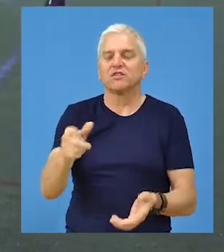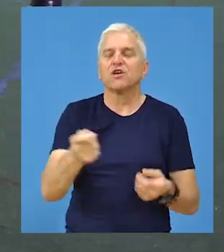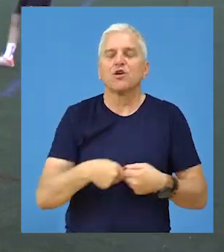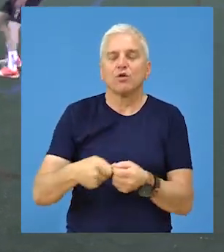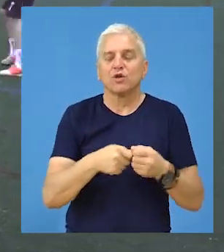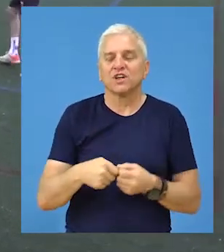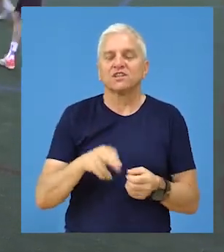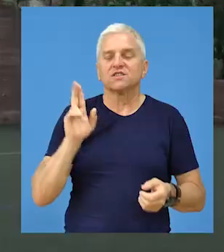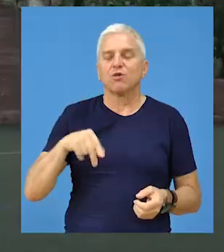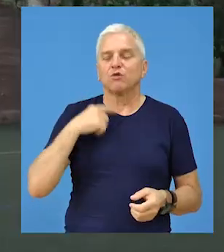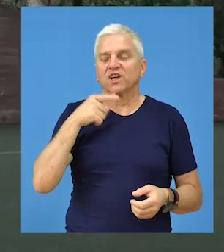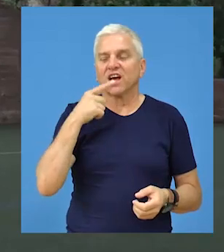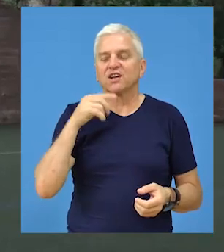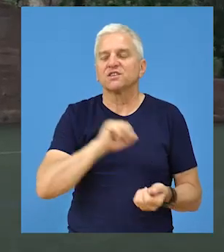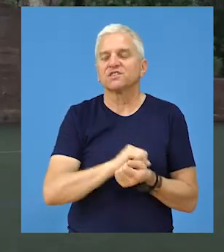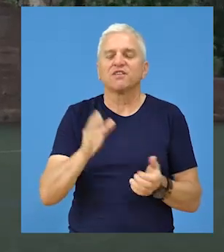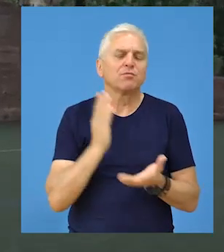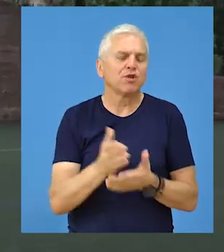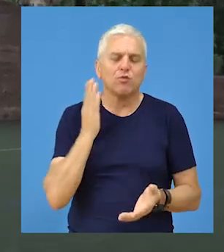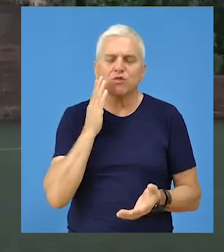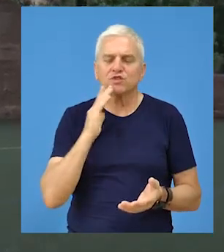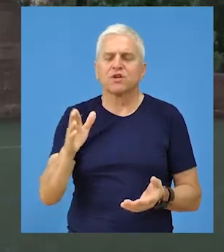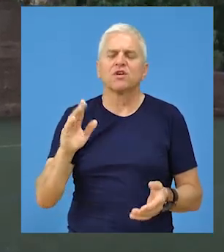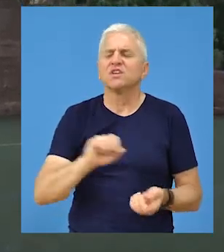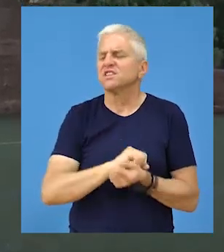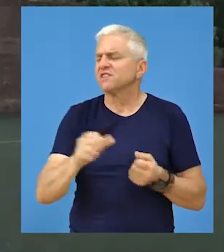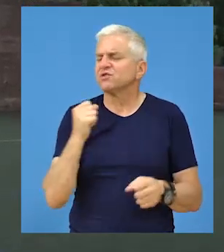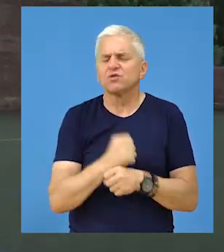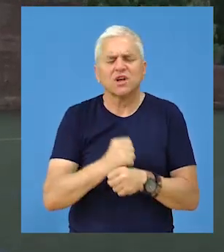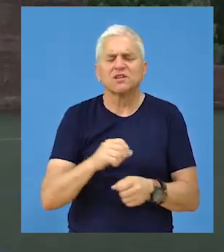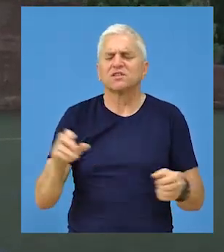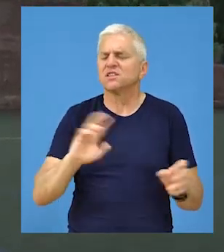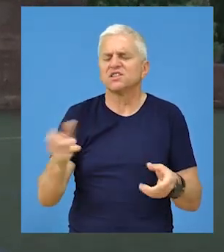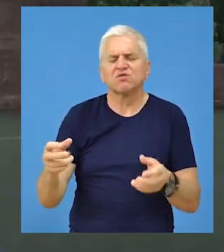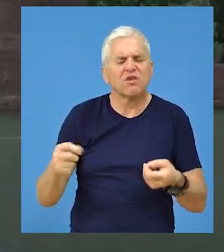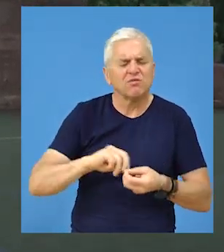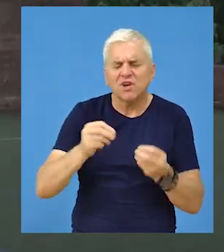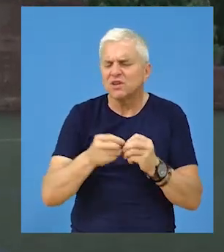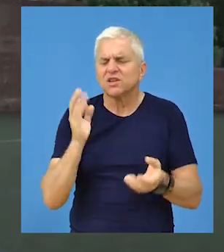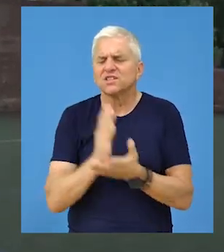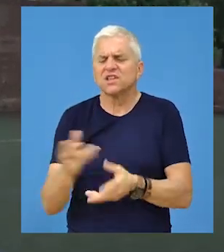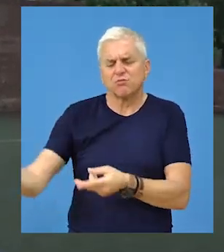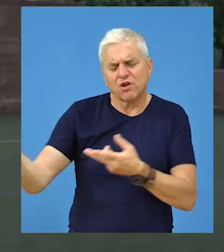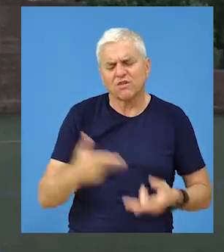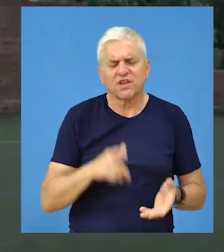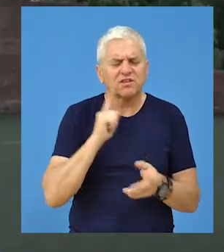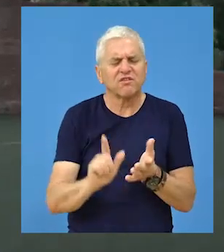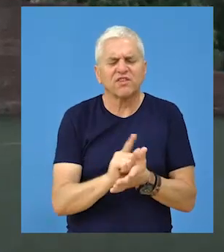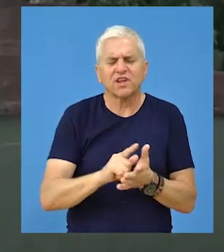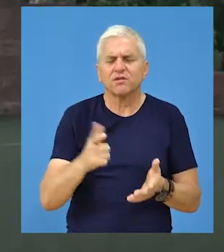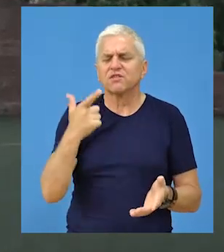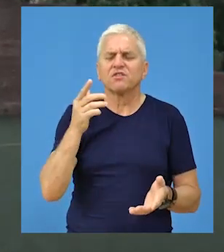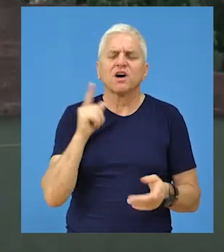tiče organizacije turnira i mogu da kažem da je sve korekno da su nas organizatori ispoštovali da su nam nameštali utakmice da stižemo na vreme da